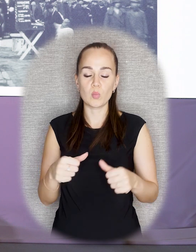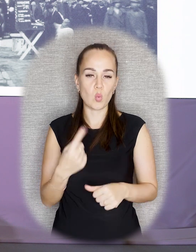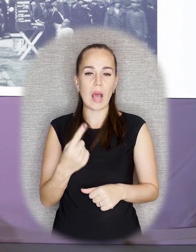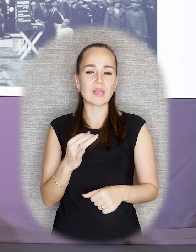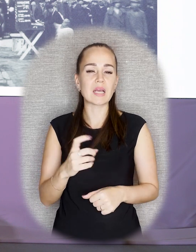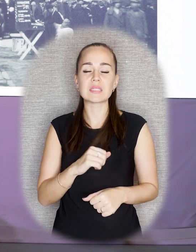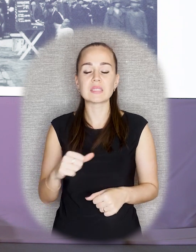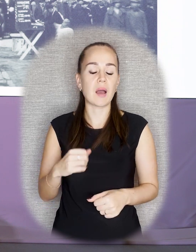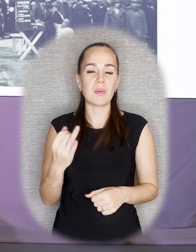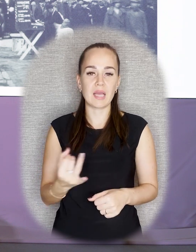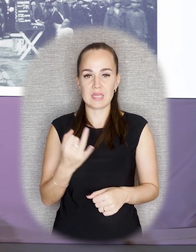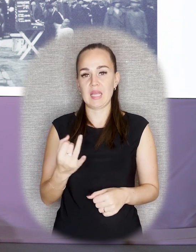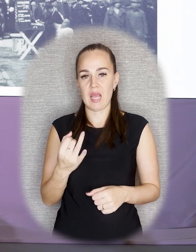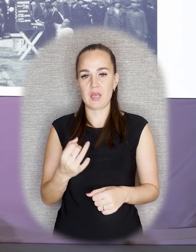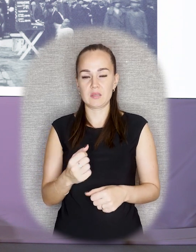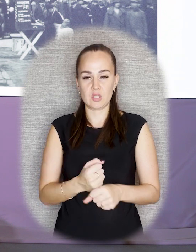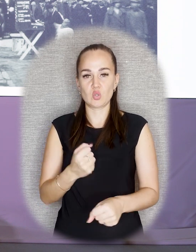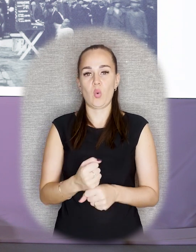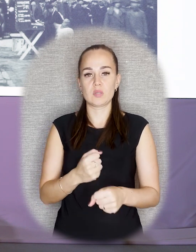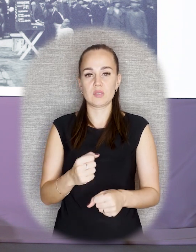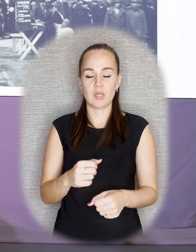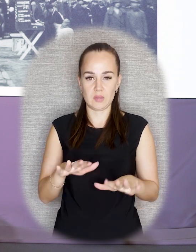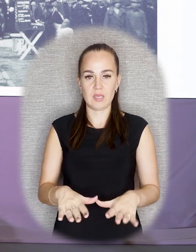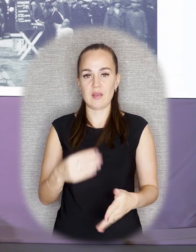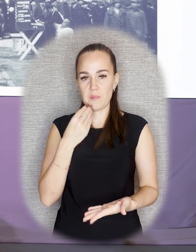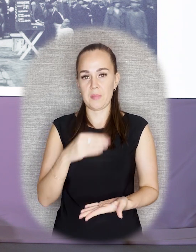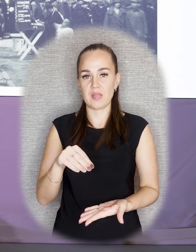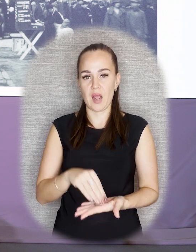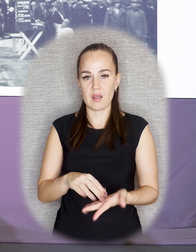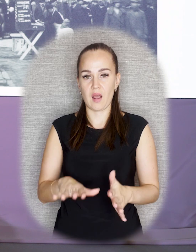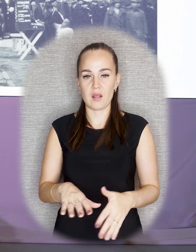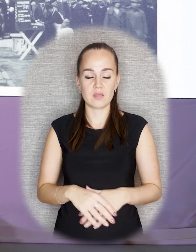самых интересных, созданных в рамках плана монументальной пропаганды в Петрограде.